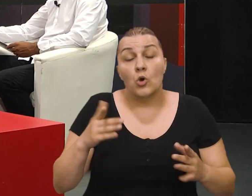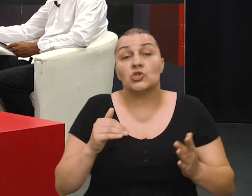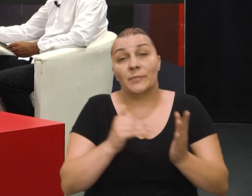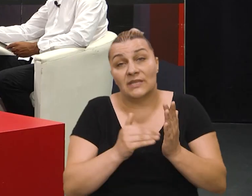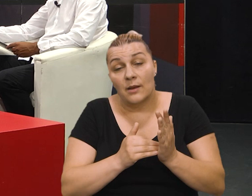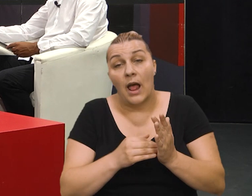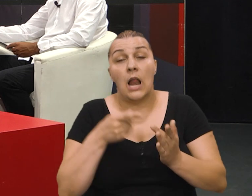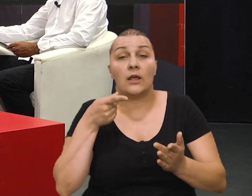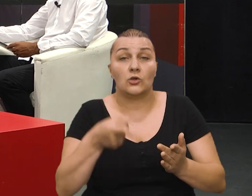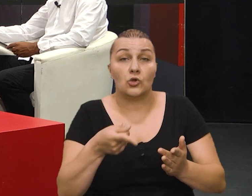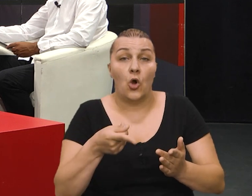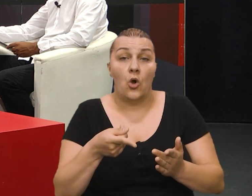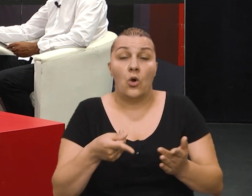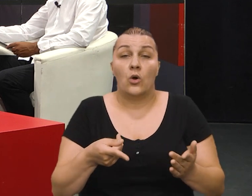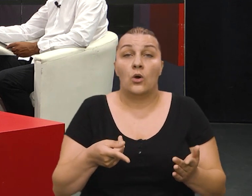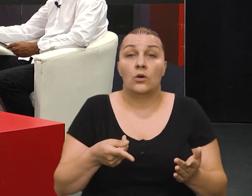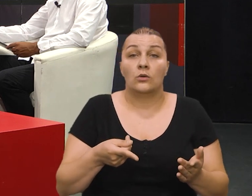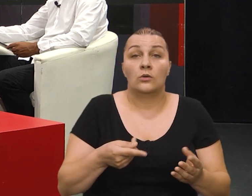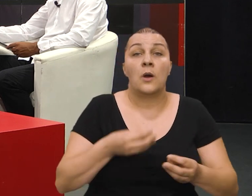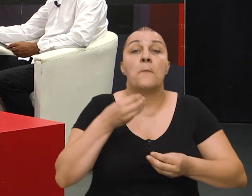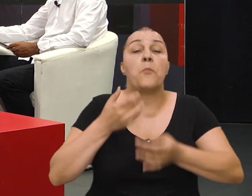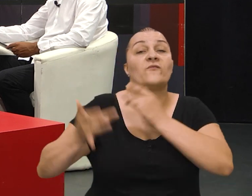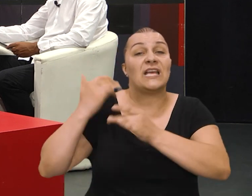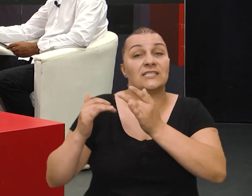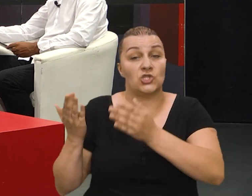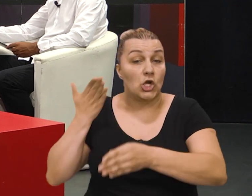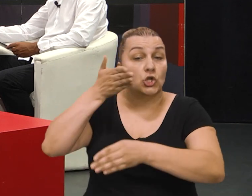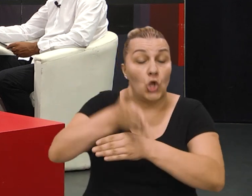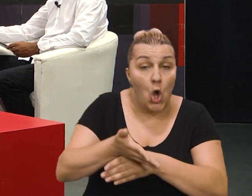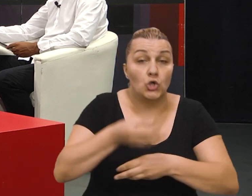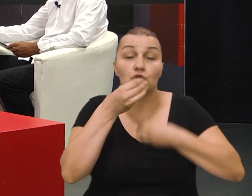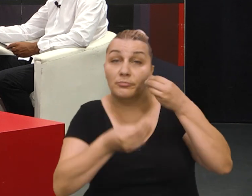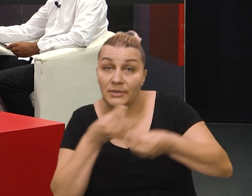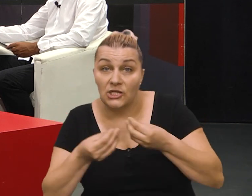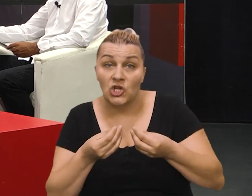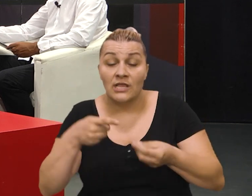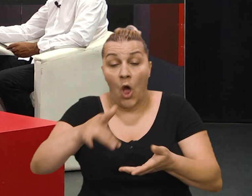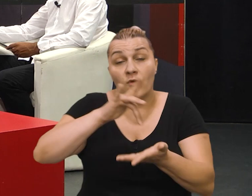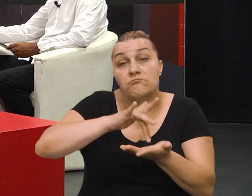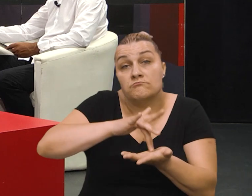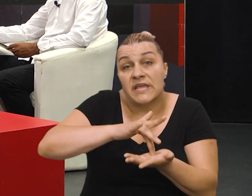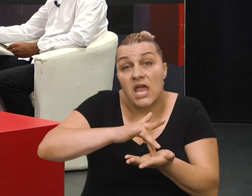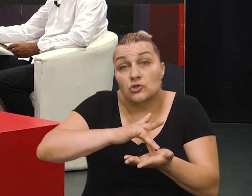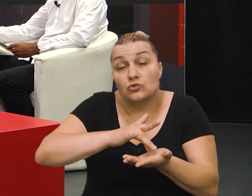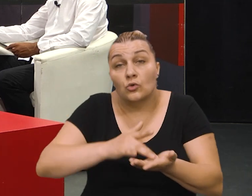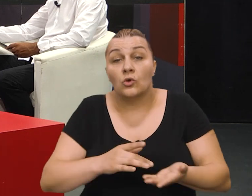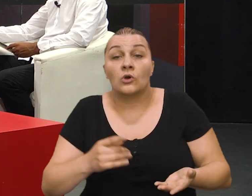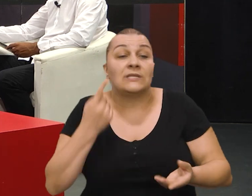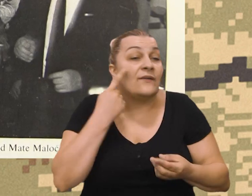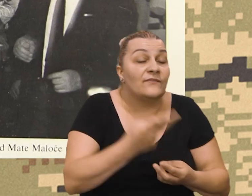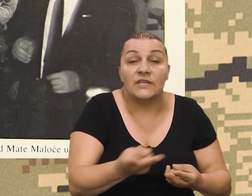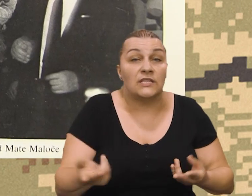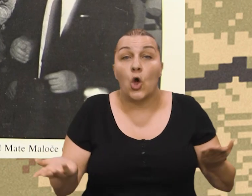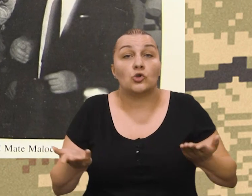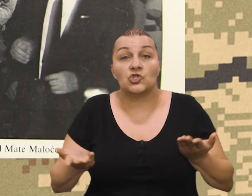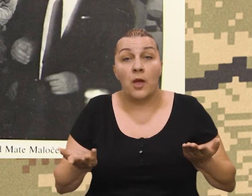trebao bi možda Markovine ili Jakovine na ovih povijesčarti doći i da se na licu mjesta uvjore